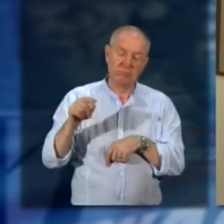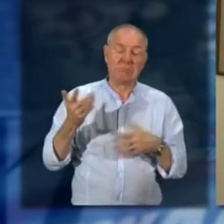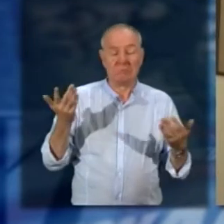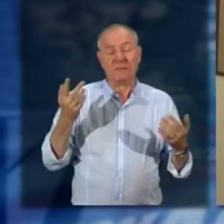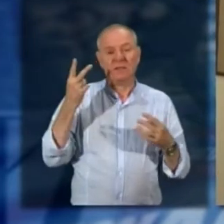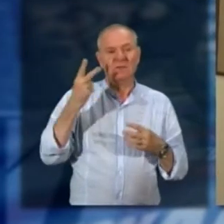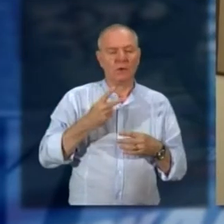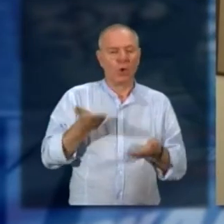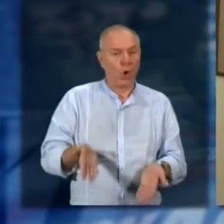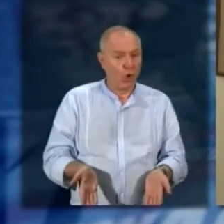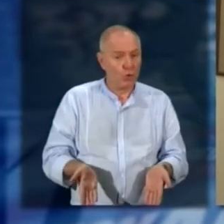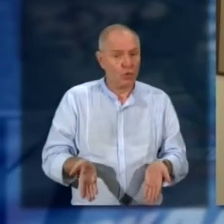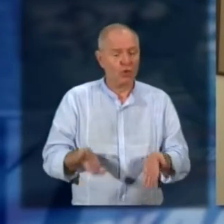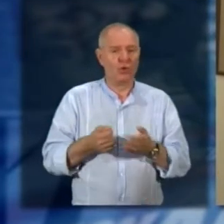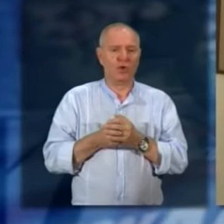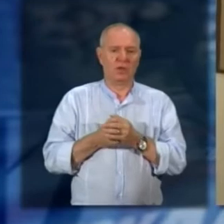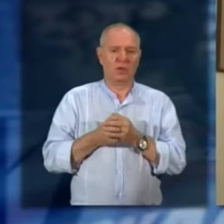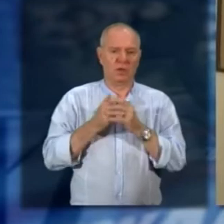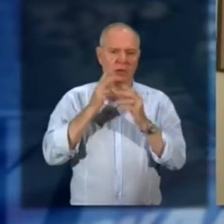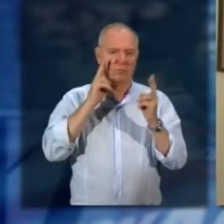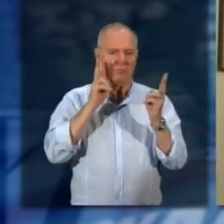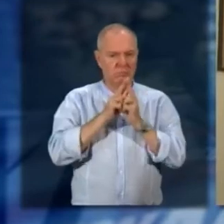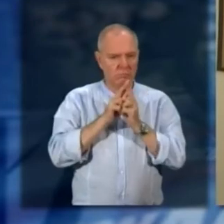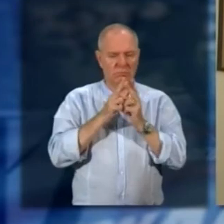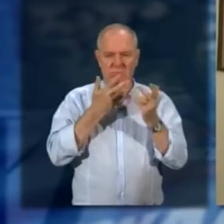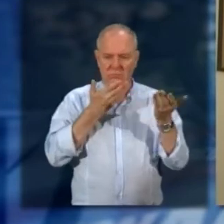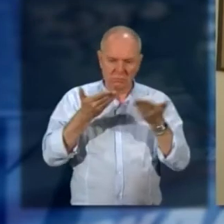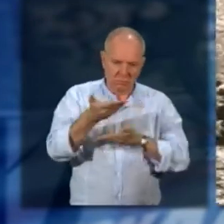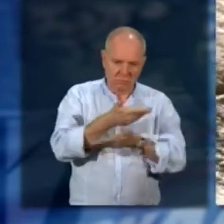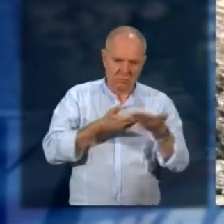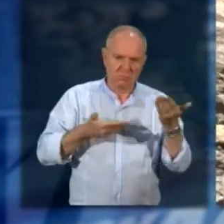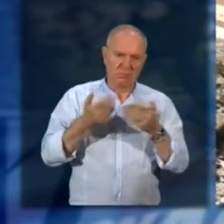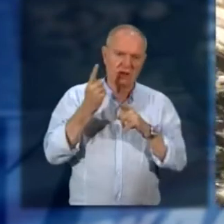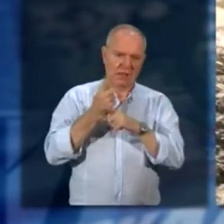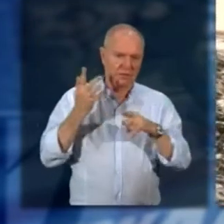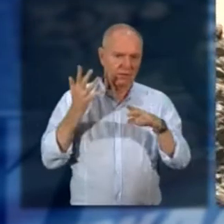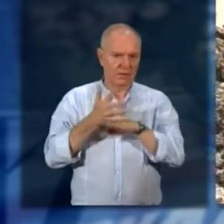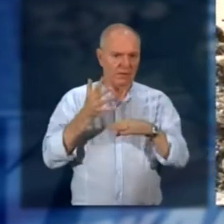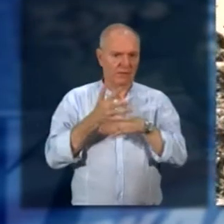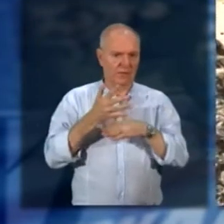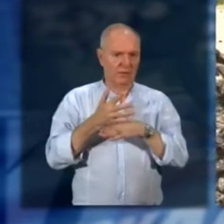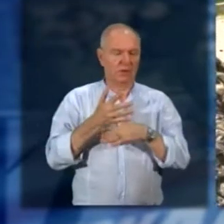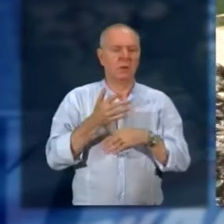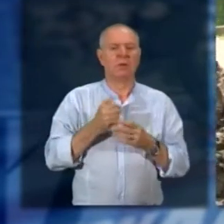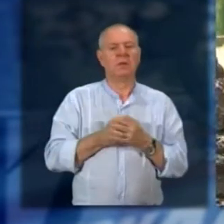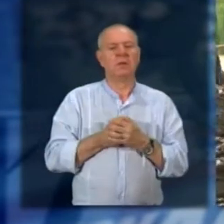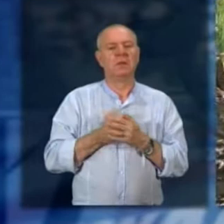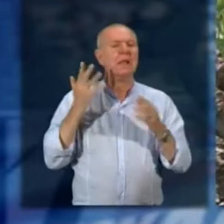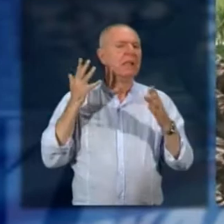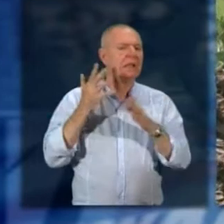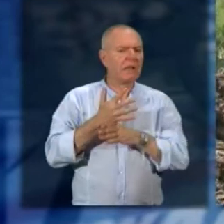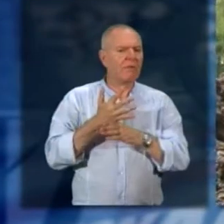Oggi abbiamo fatto questo briefing perché c'è da fare una serie di interventi. Non sono interventi